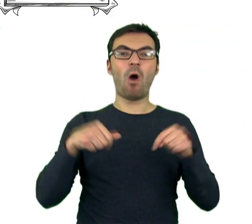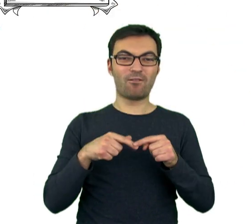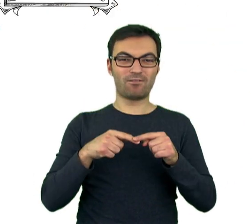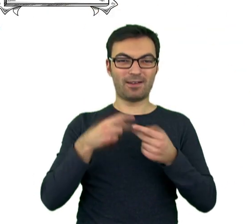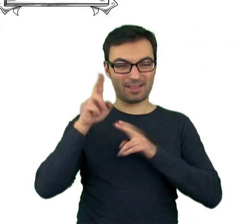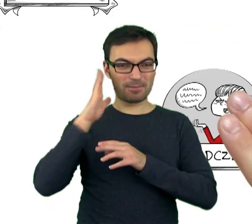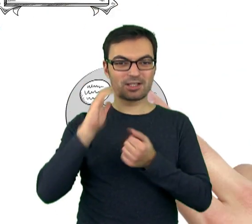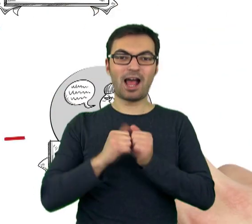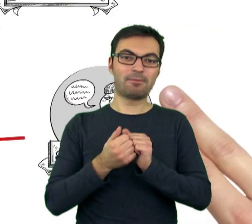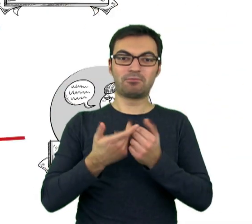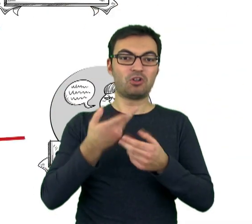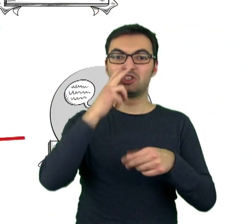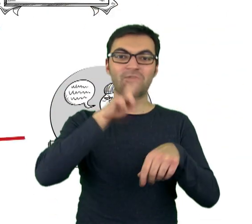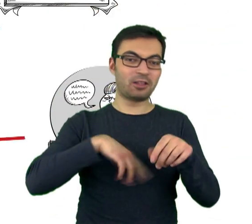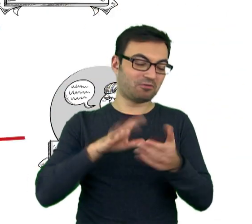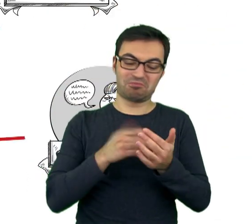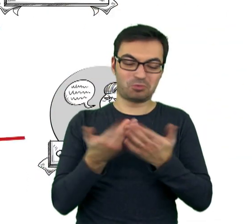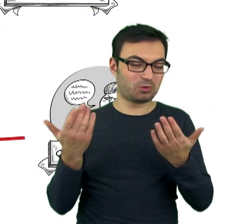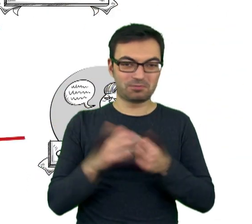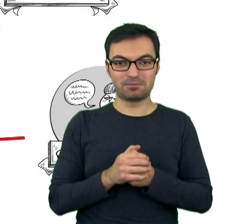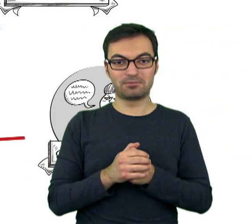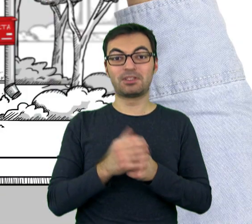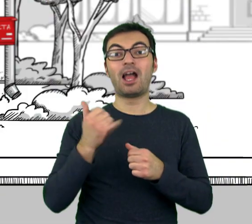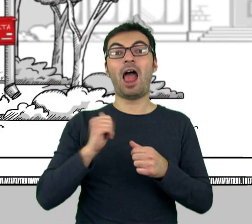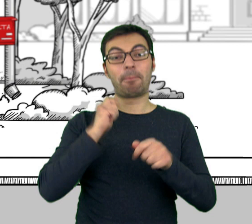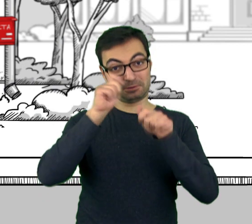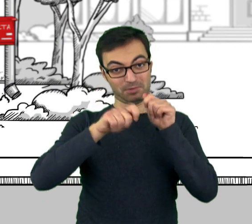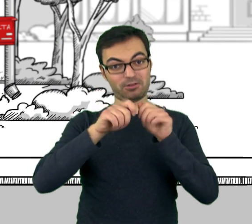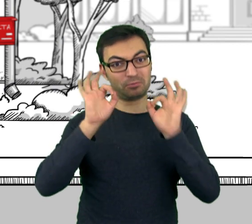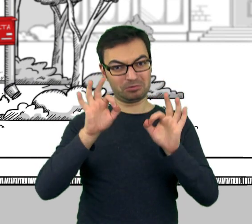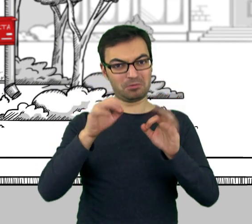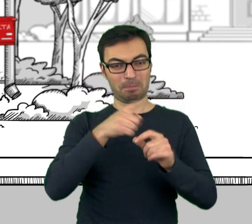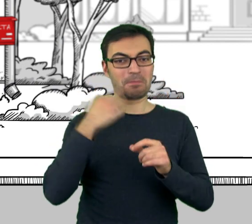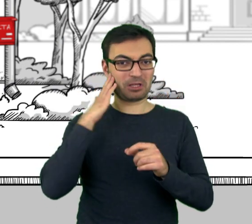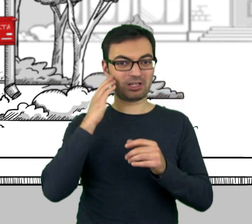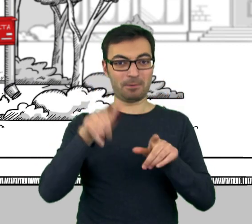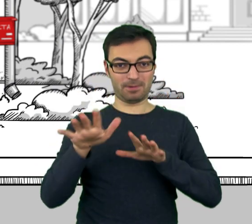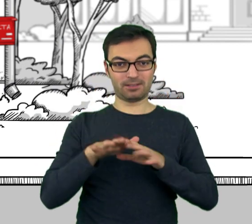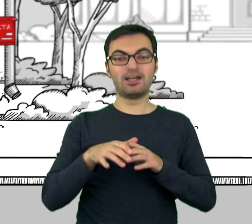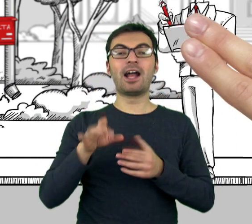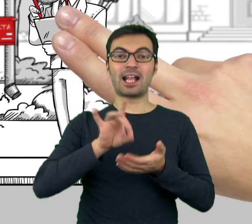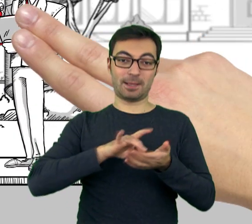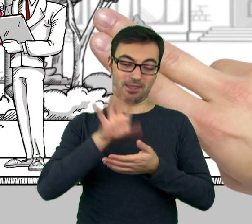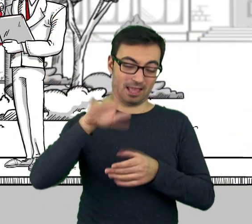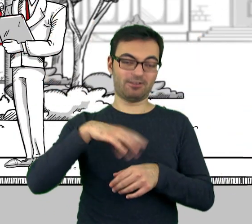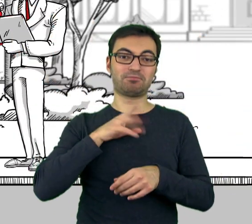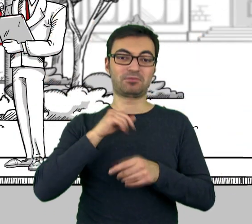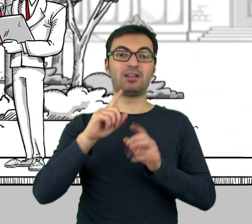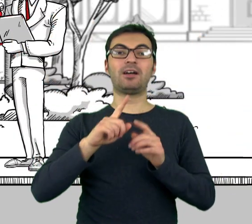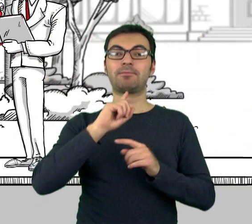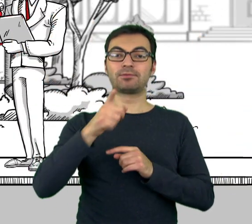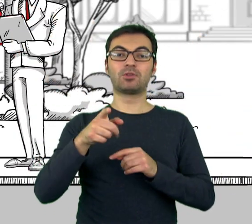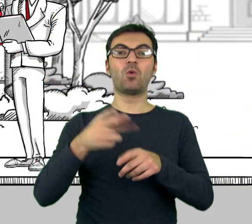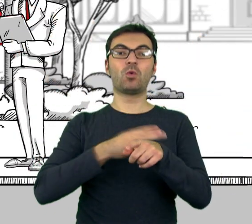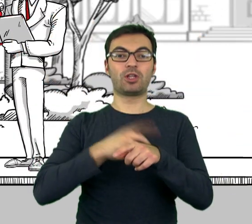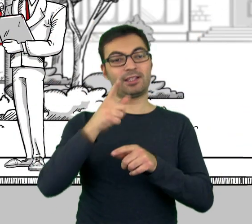mieszkania czy oświadczenia świadków. Aby sprawdzić, czy rzeczywiście mieszkamy w danej miejscowości, gmina może wysłać